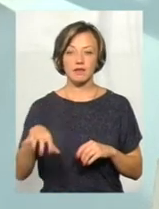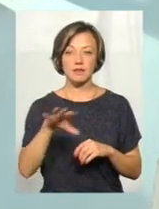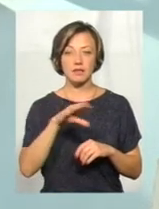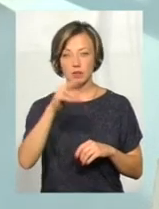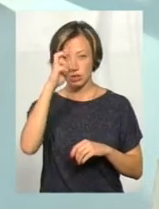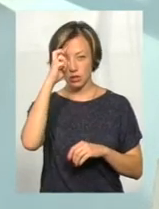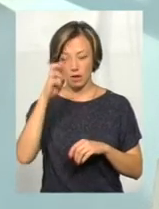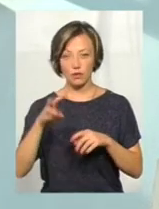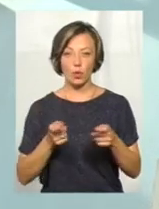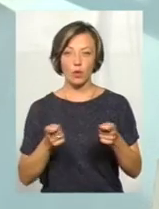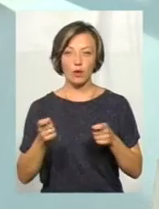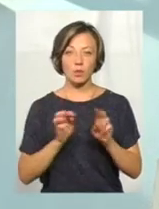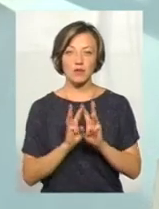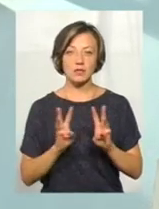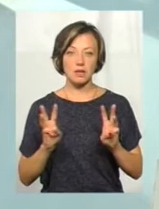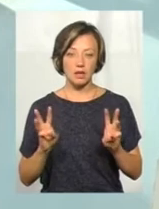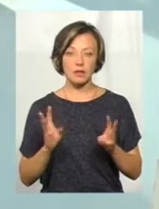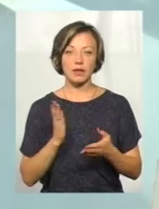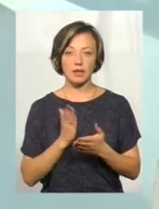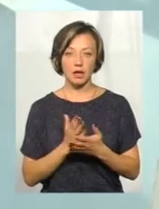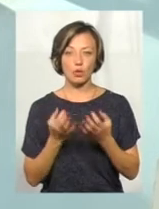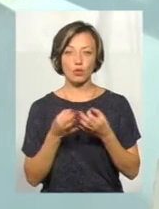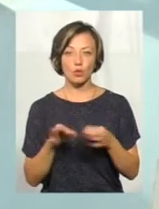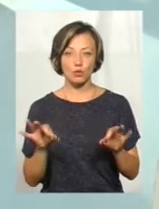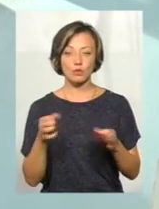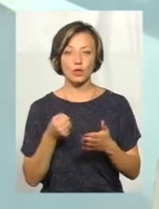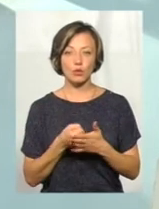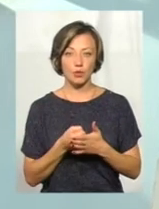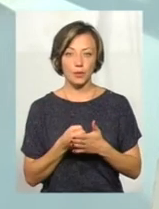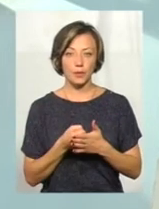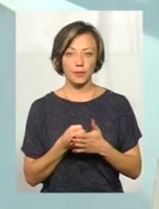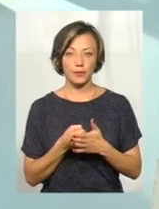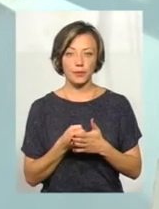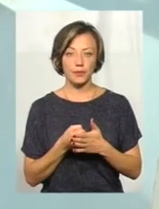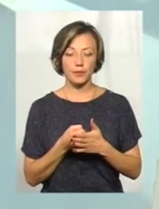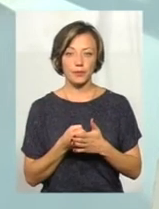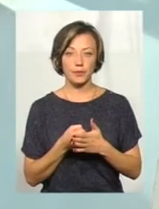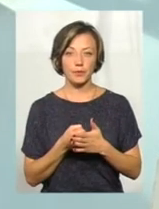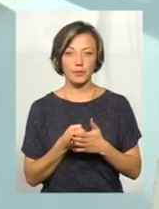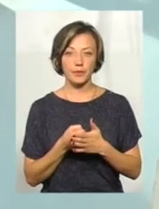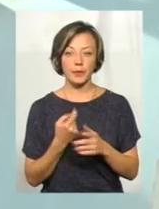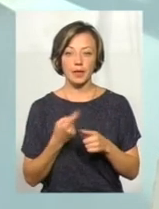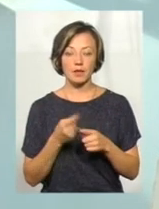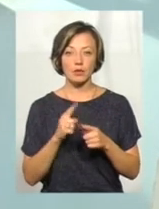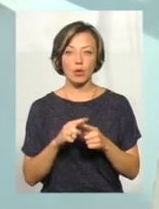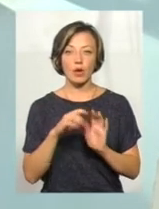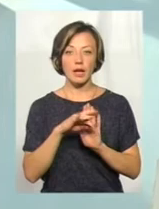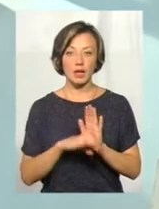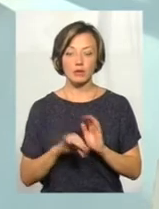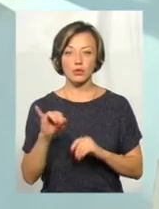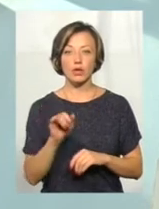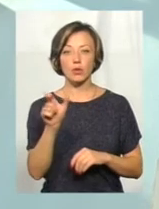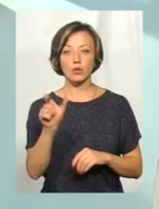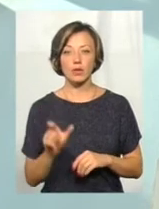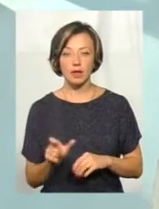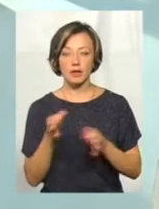державних урядових сайтах є доступ до цього реєстру, і людина